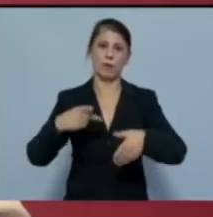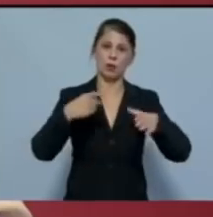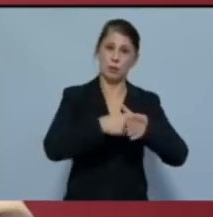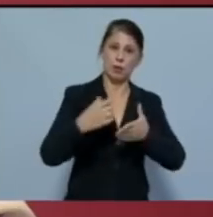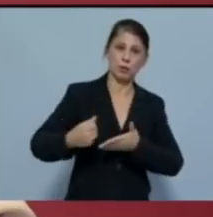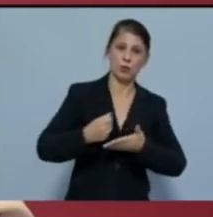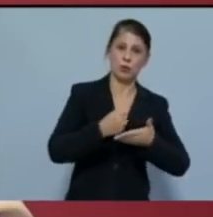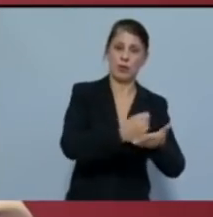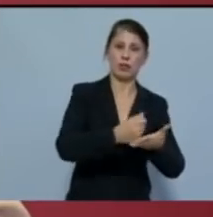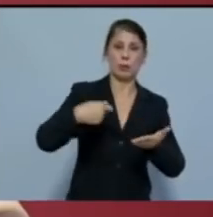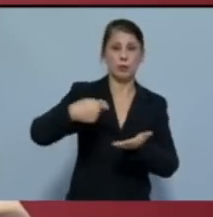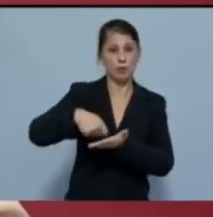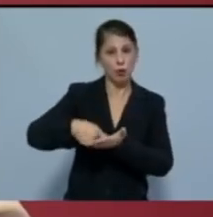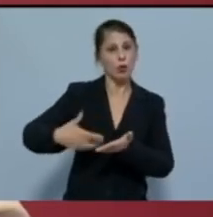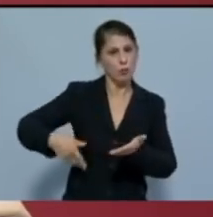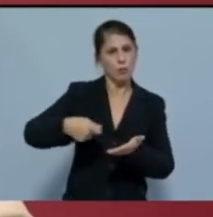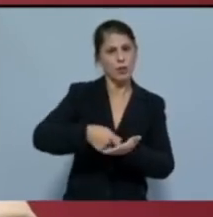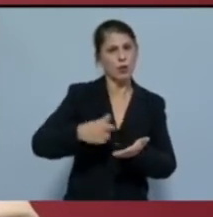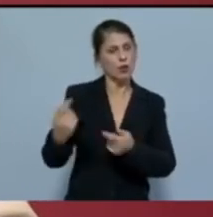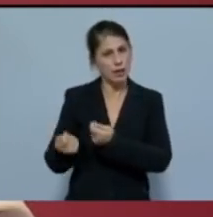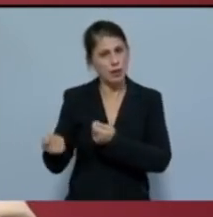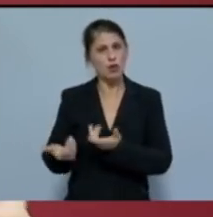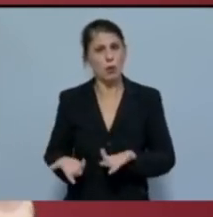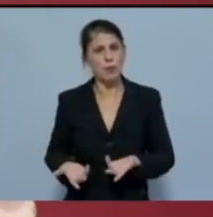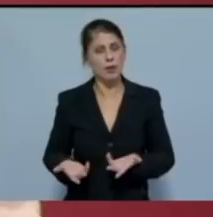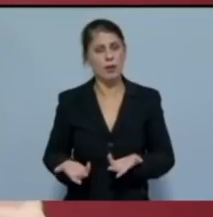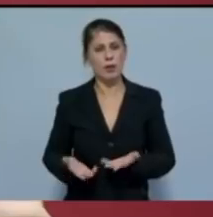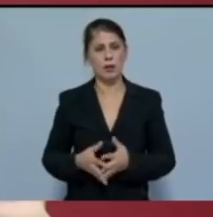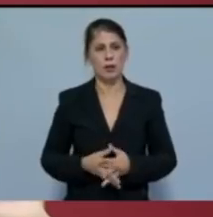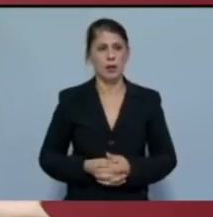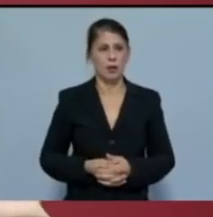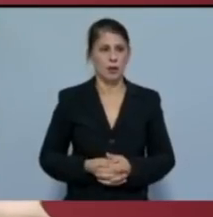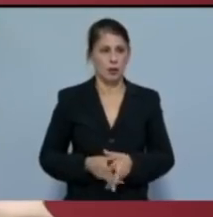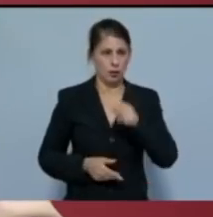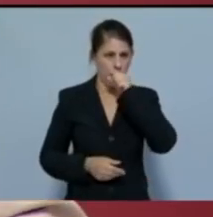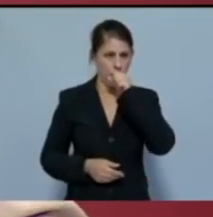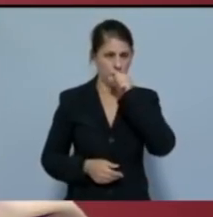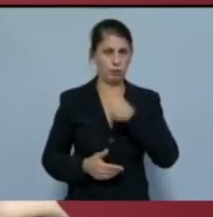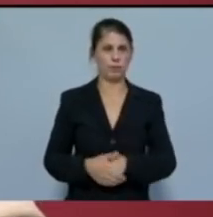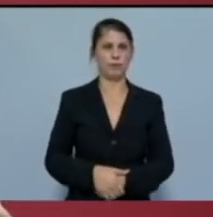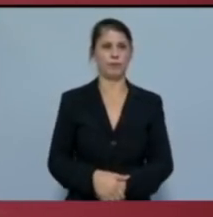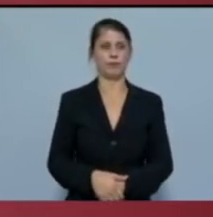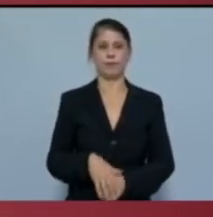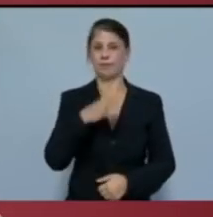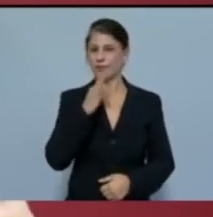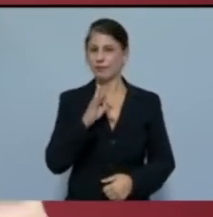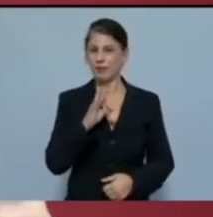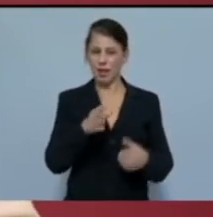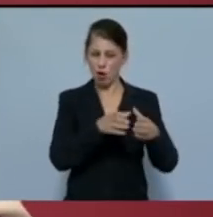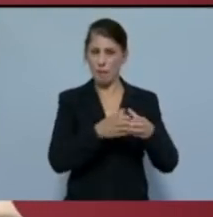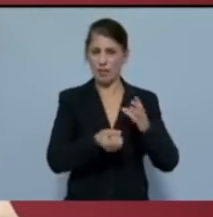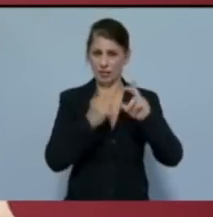χρηματοδοτείται από τη φορολογία που πληρώνουν οι εργαζόμενοι. Άραγε, θεωρούν τα επιτελεία της Νέας Δημοκρατίας